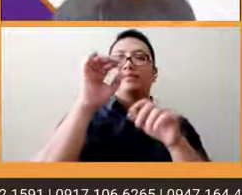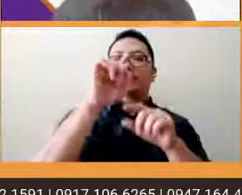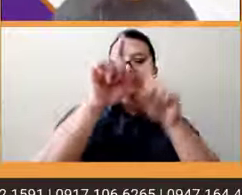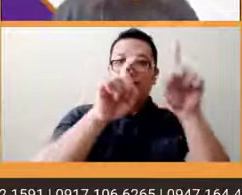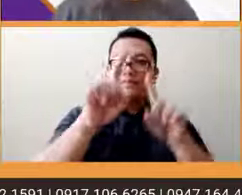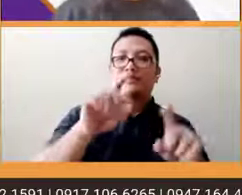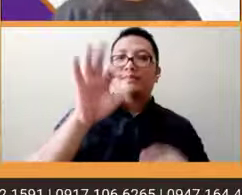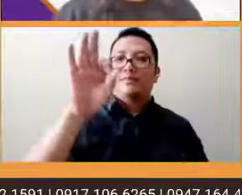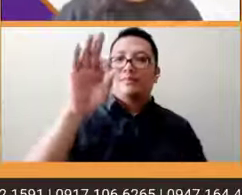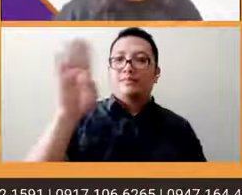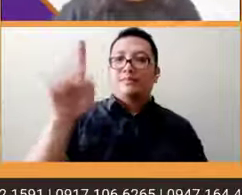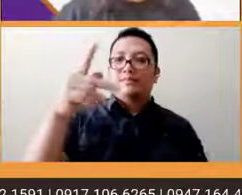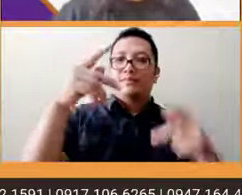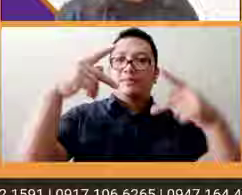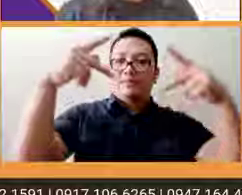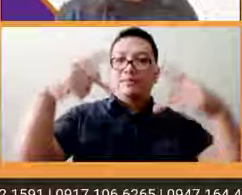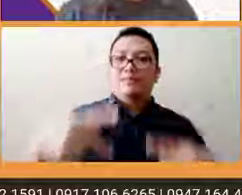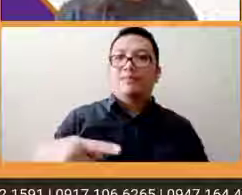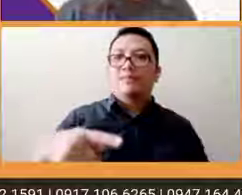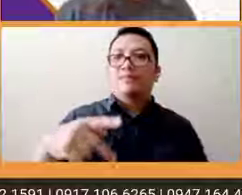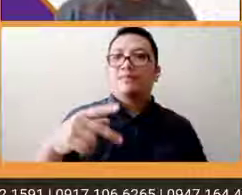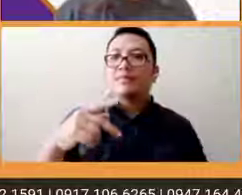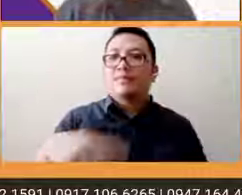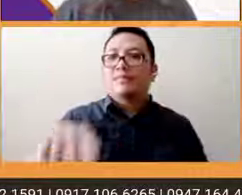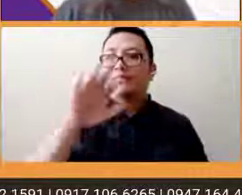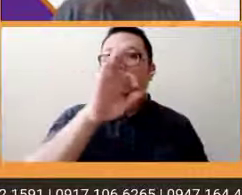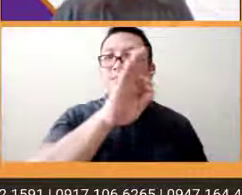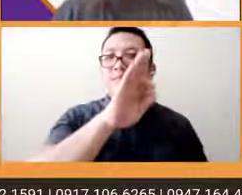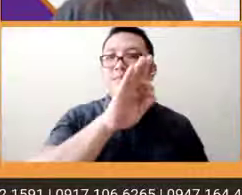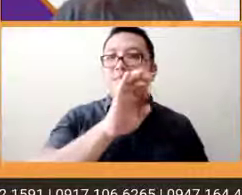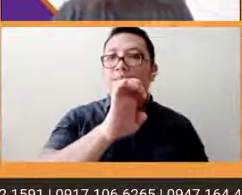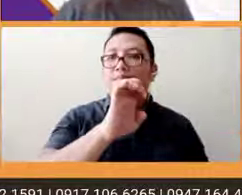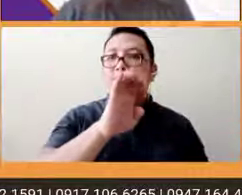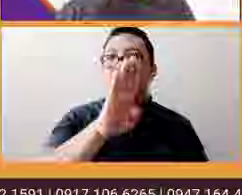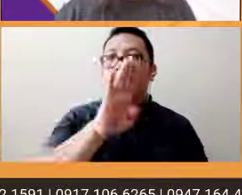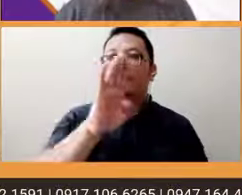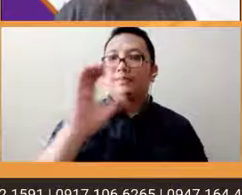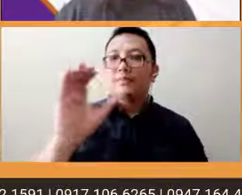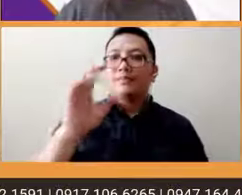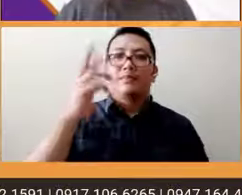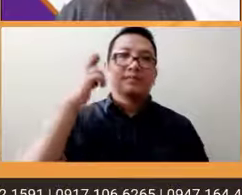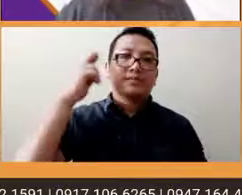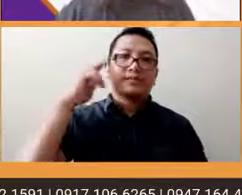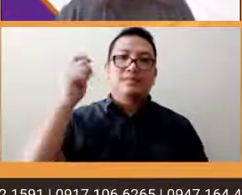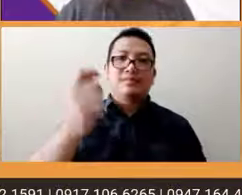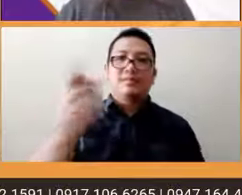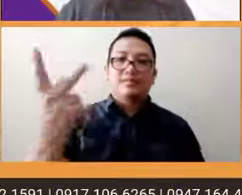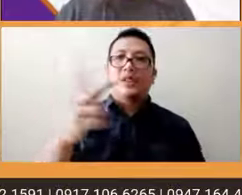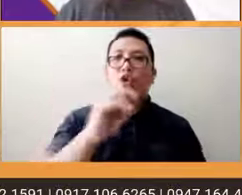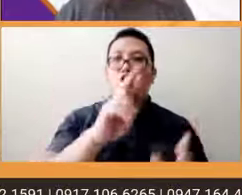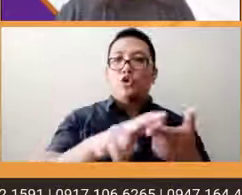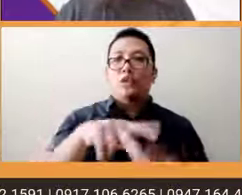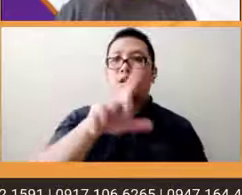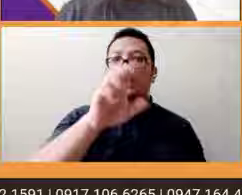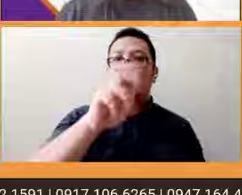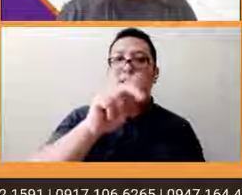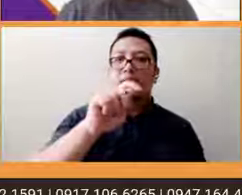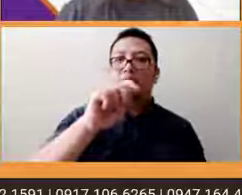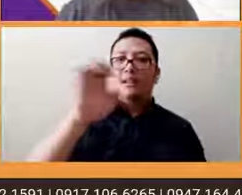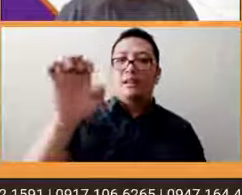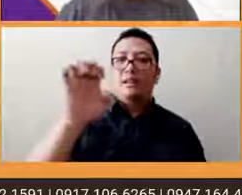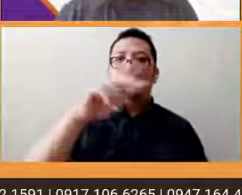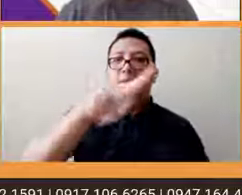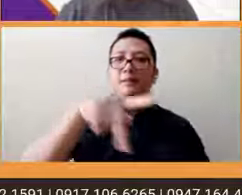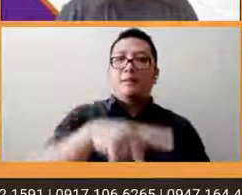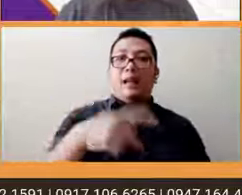FEBC Radio TV at ng Lente Philippines at pwede rin po kayong mag text tumawag sa aming landline at